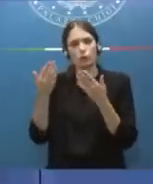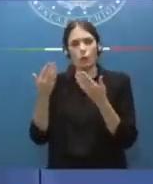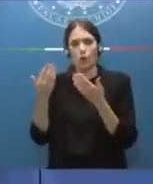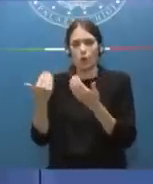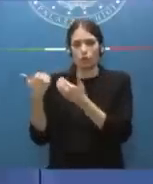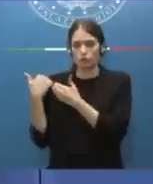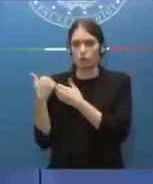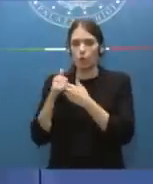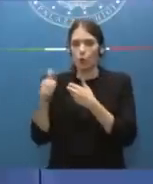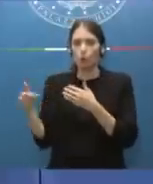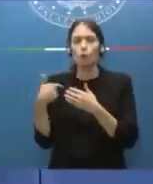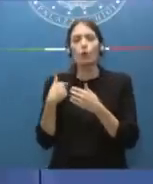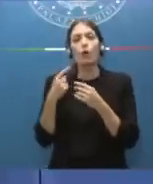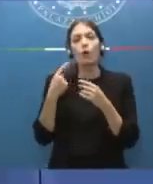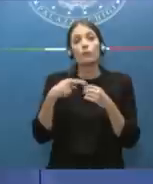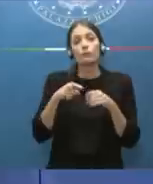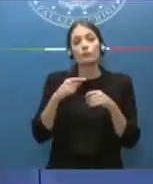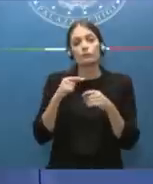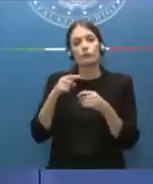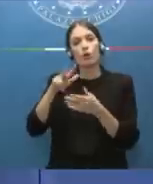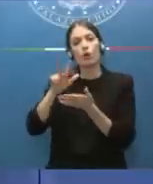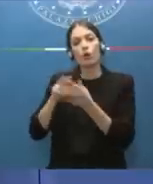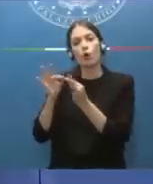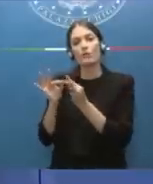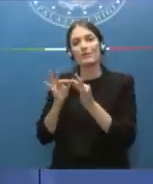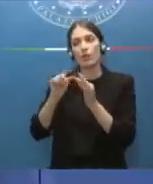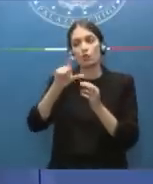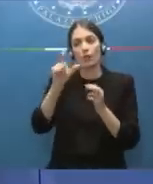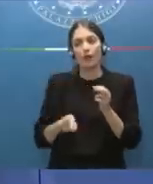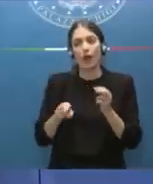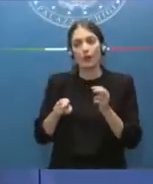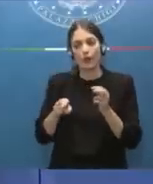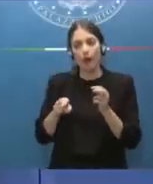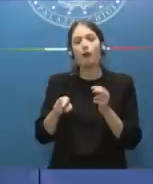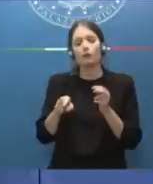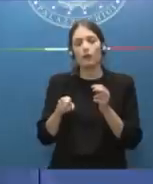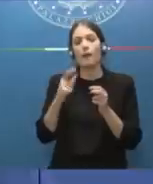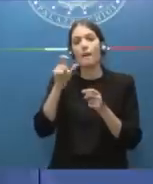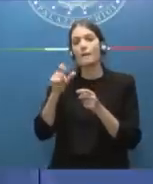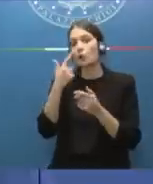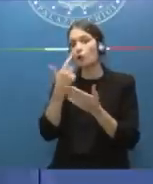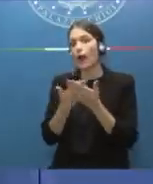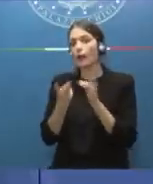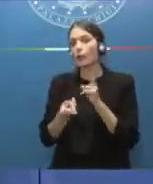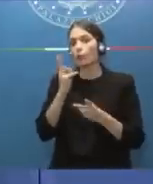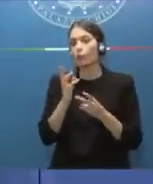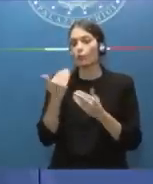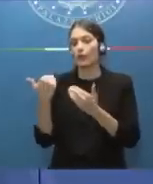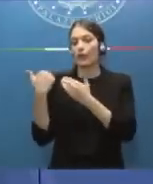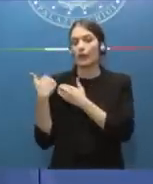ovviamente per rispondere al consenso degli italiani, quali sono le persone migliori per determinati incarichi.